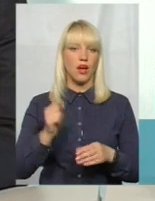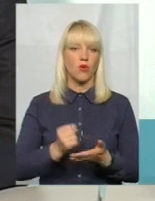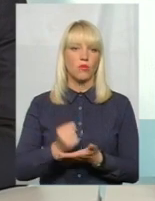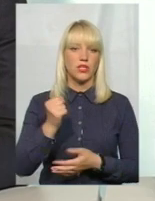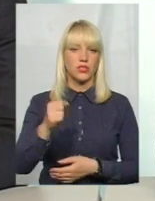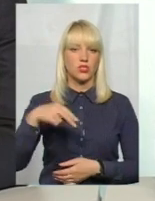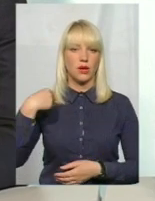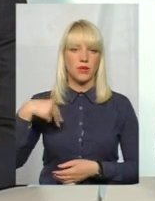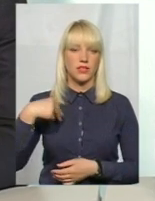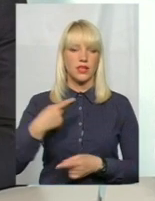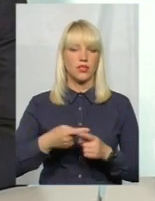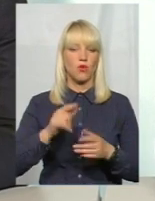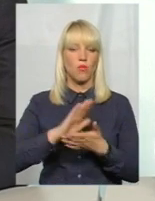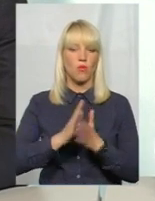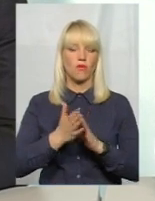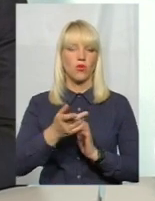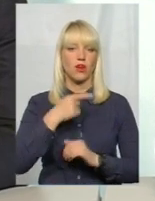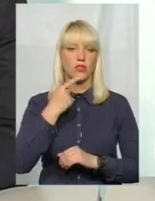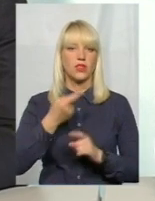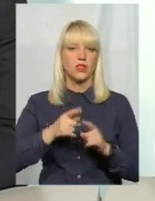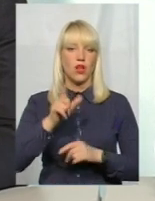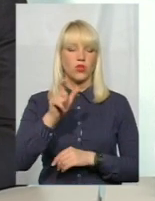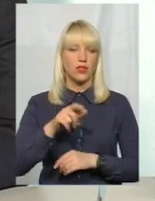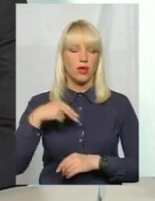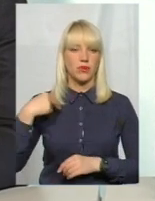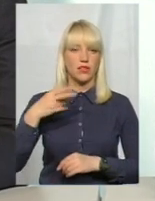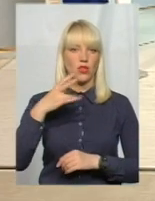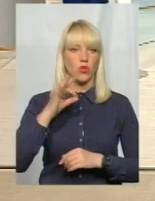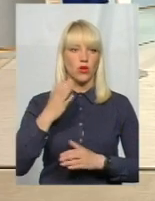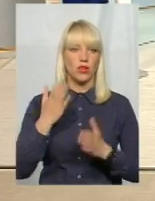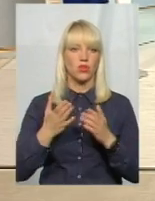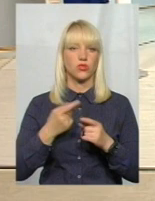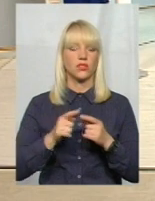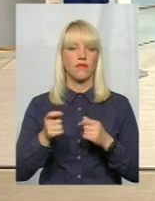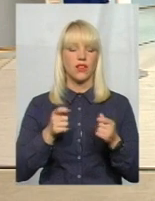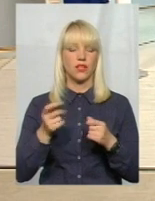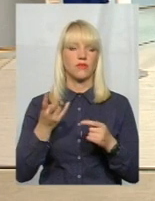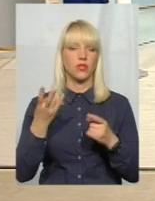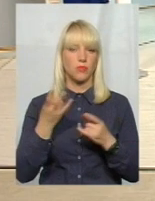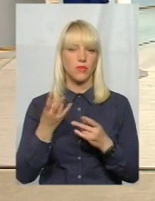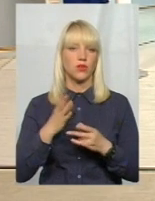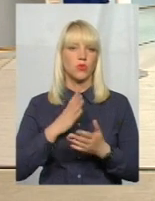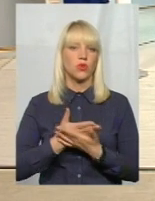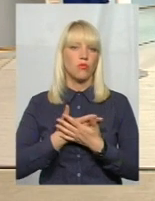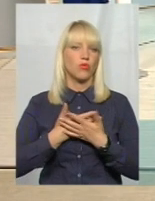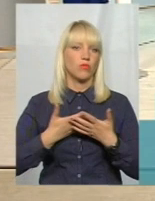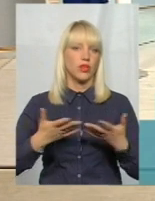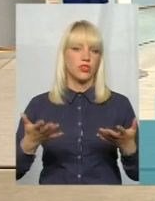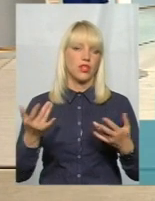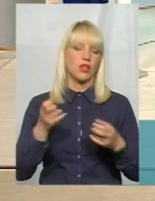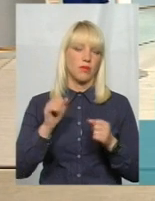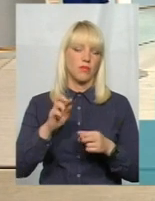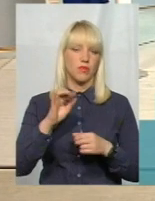умовно кажучи, людина президента, але все одно, оскільки це влада, вона повинна бути публічною, він може публічно відзвітувати по свою